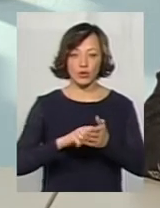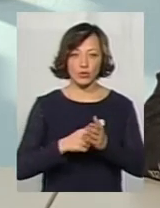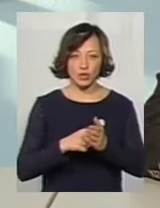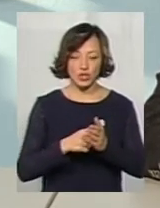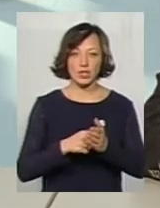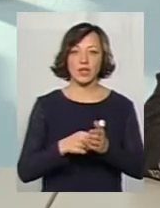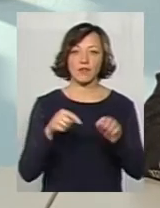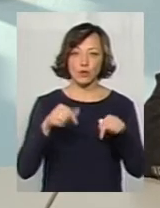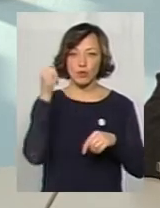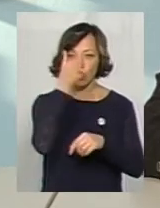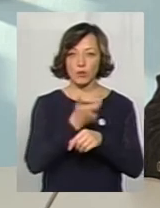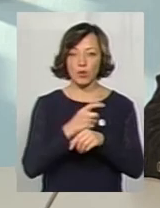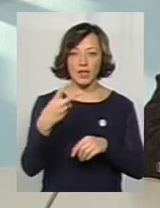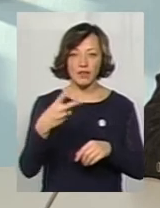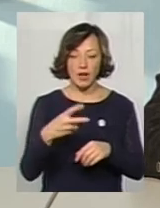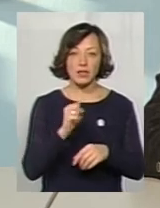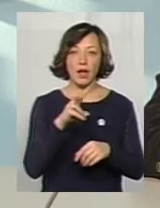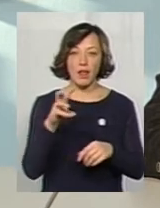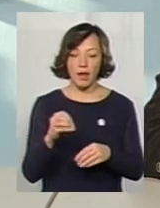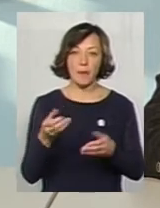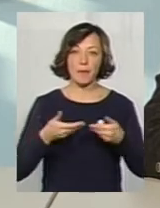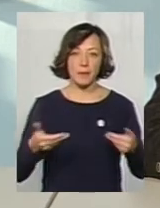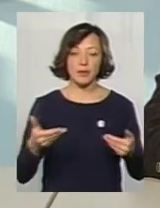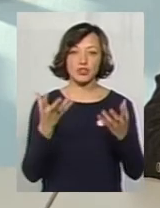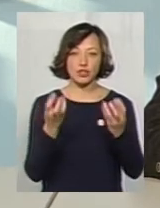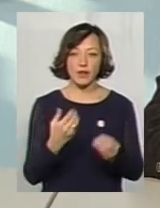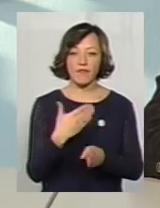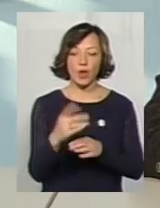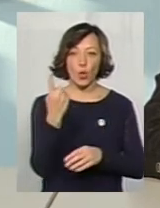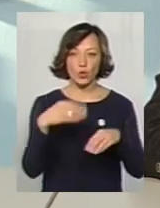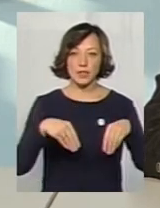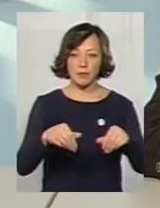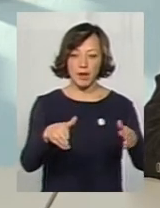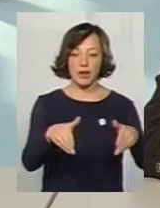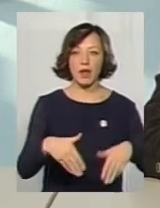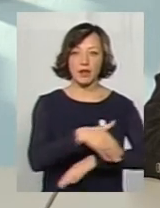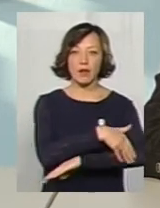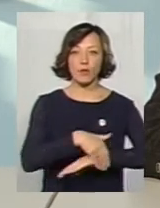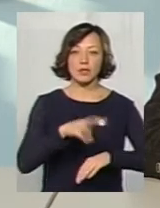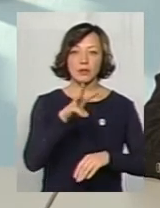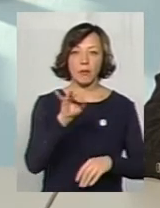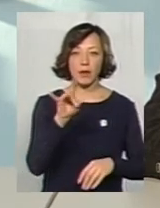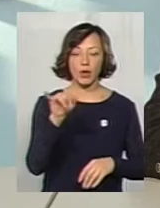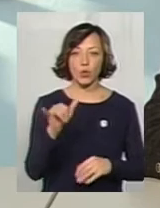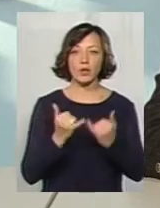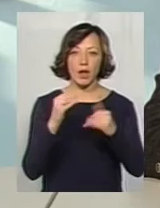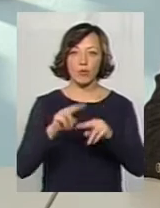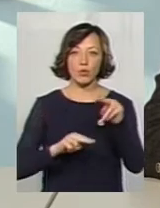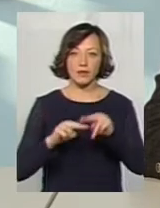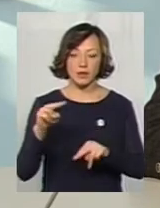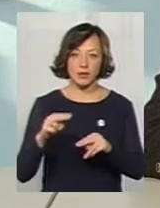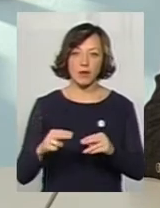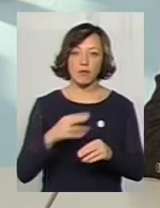В цьому році це буде понад 20. Разом з тим ми виділили одну земельну ділянку на проспекті Меру для будівництва